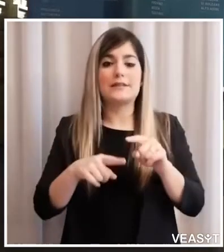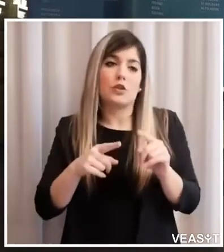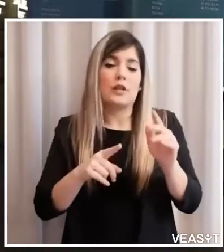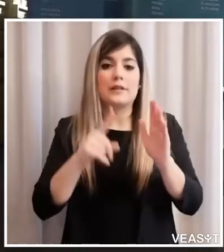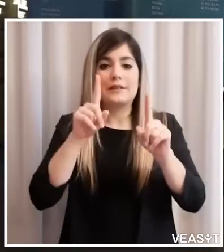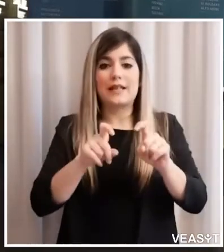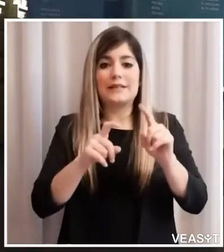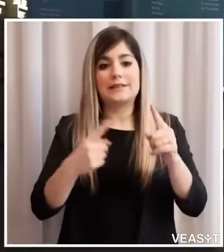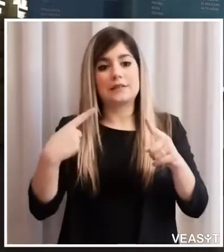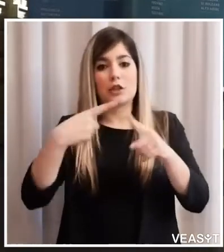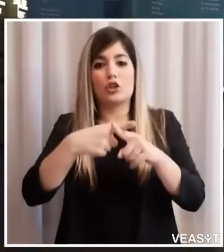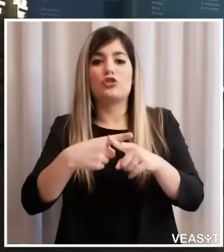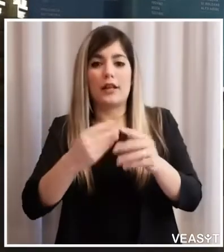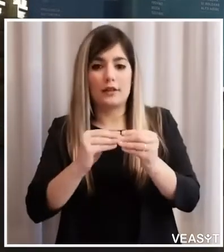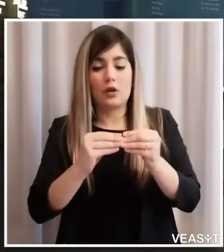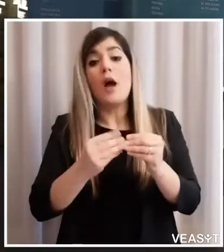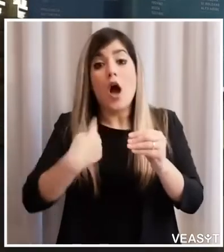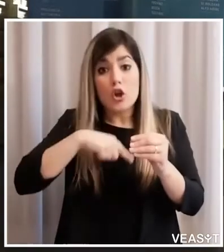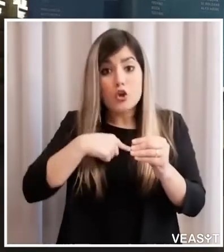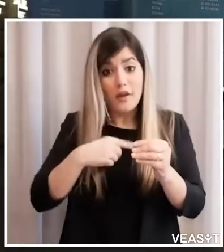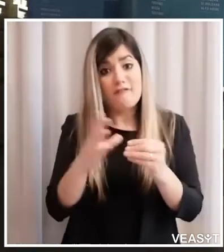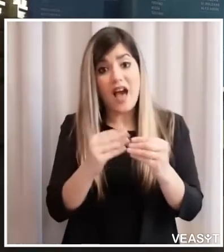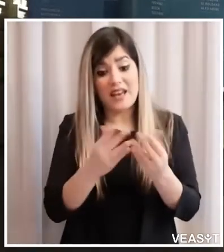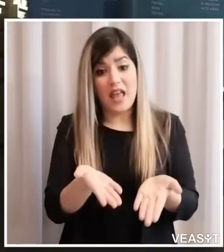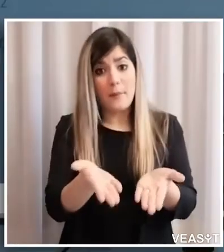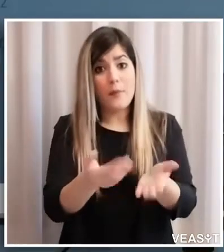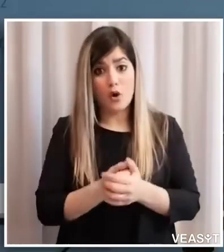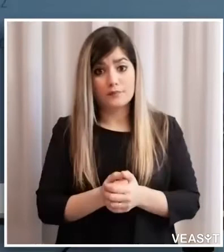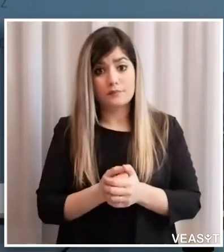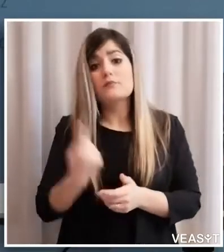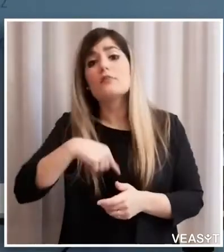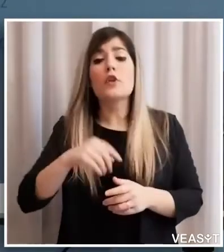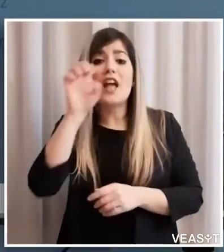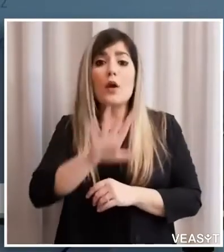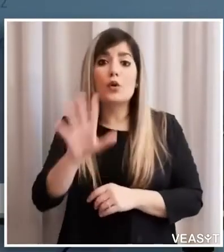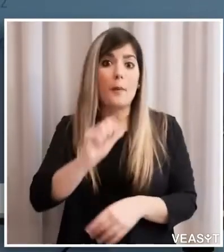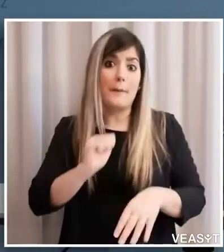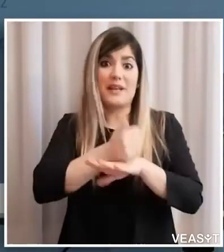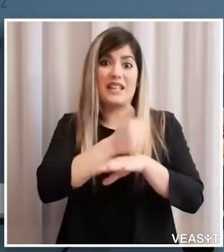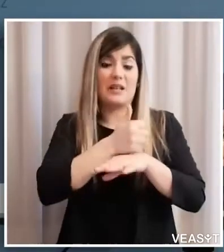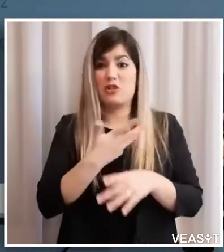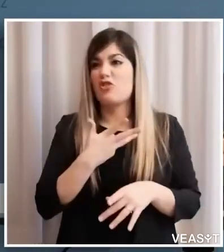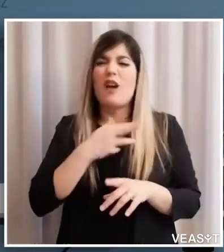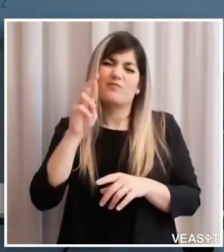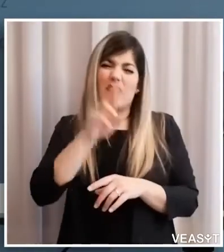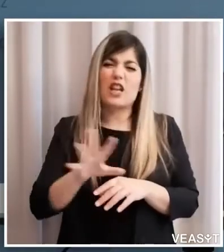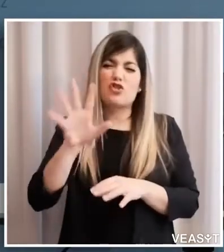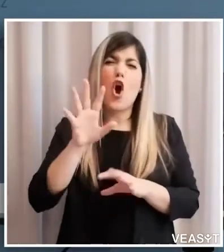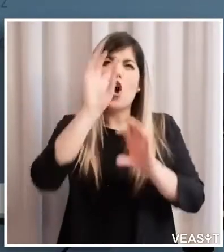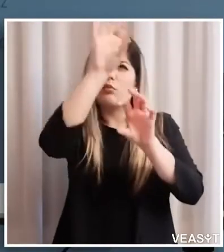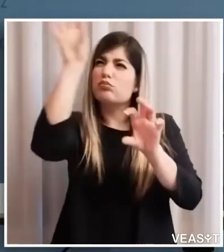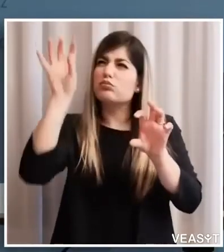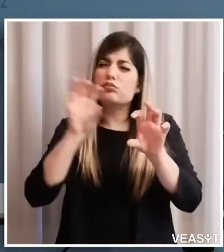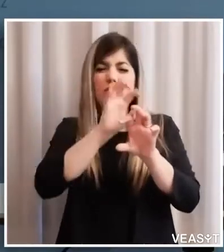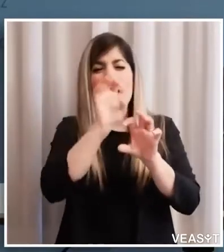primi in Europa che fanno queste cose qua ci sono stati fatti campioni limitati in qualche regione europea noi cercheremo di farlo un test